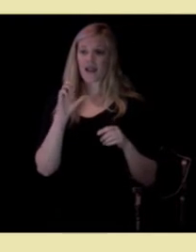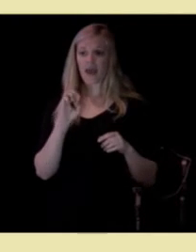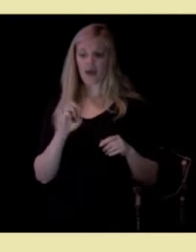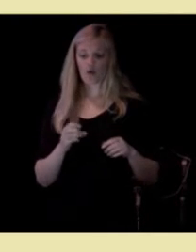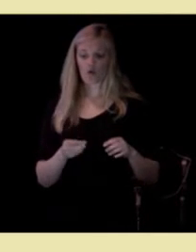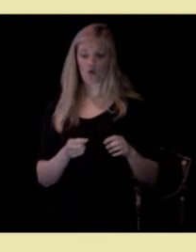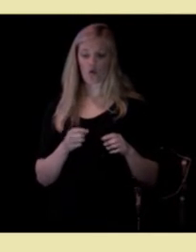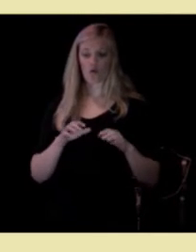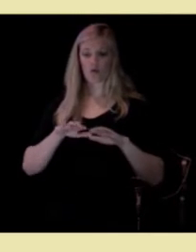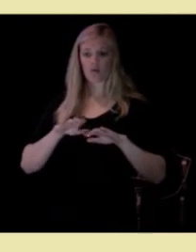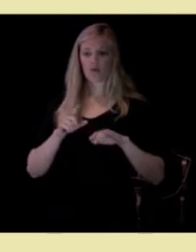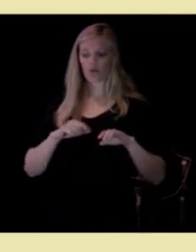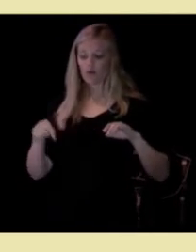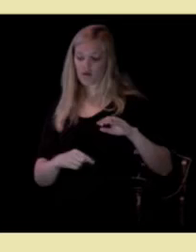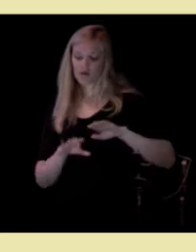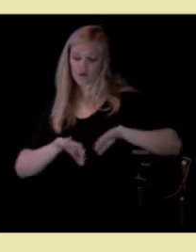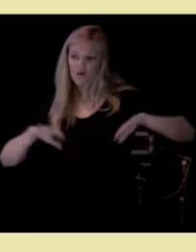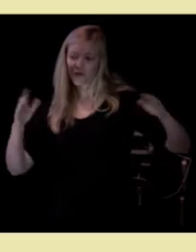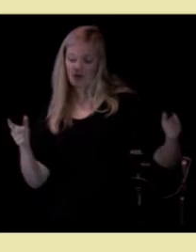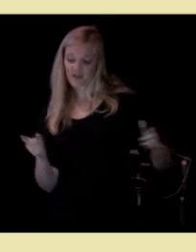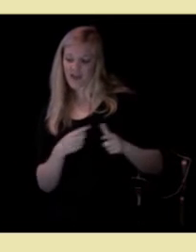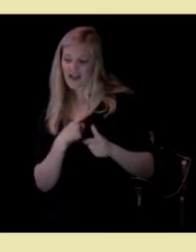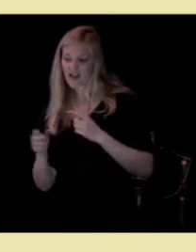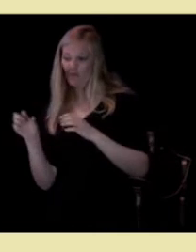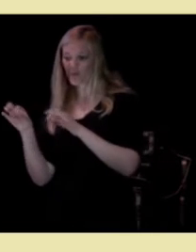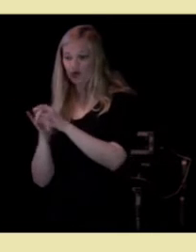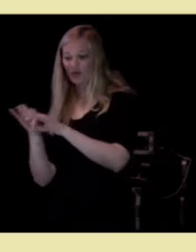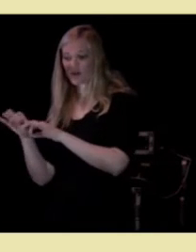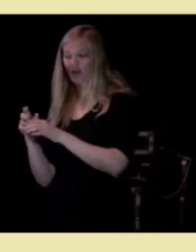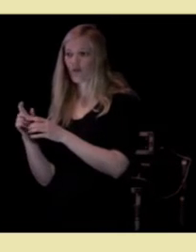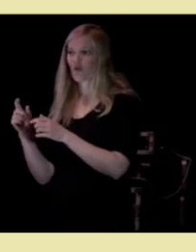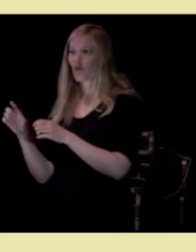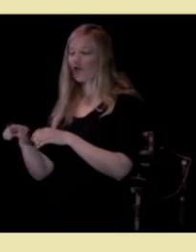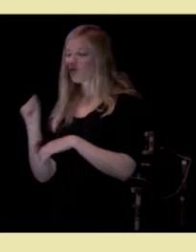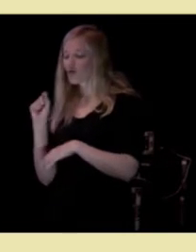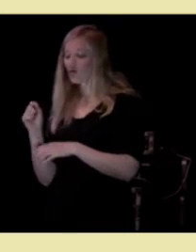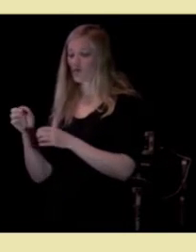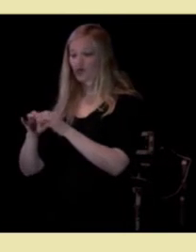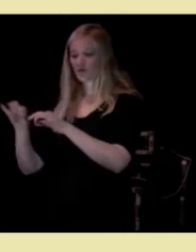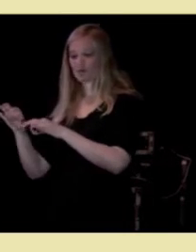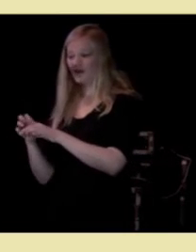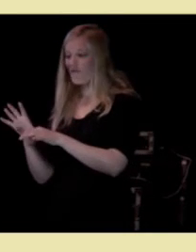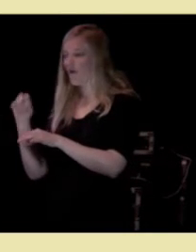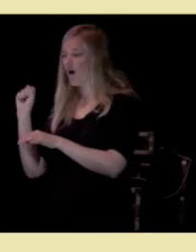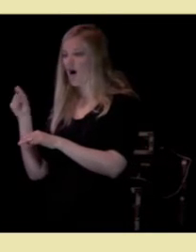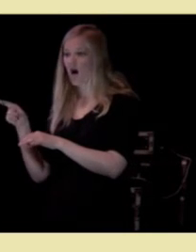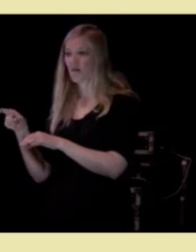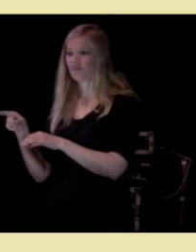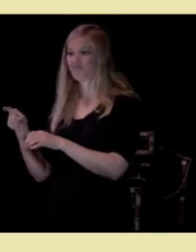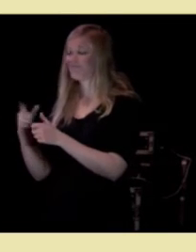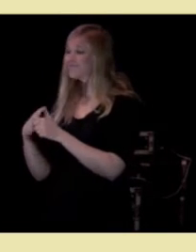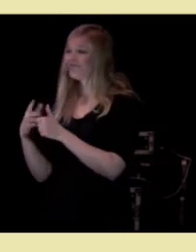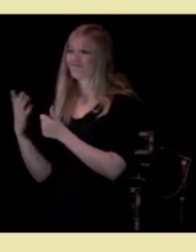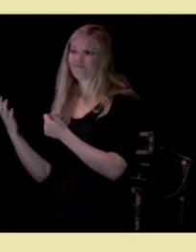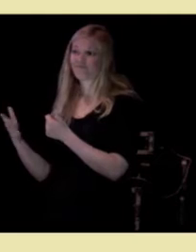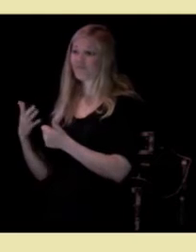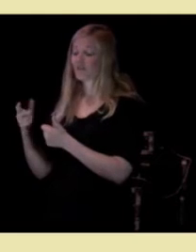sofaen eller har funnet frem pusslespilsbrikkene fra enten